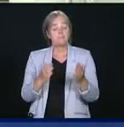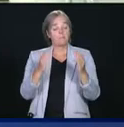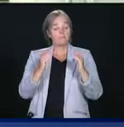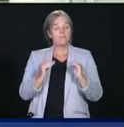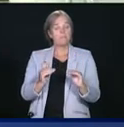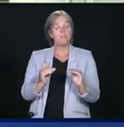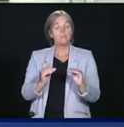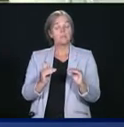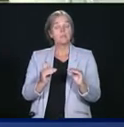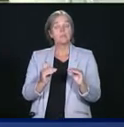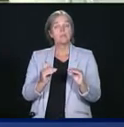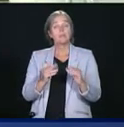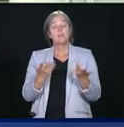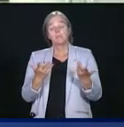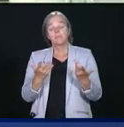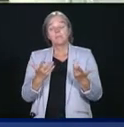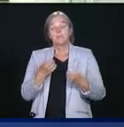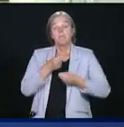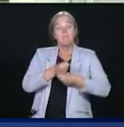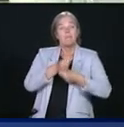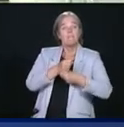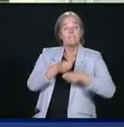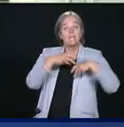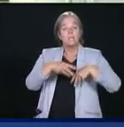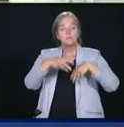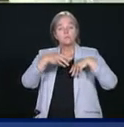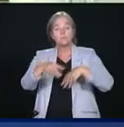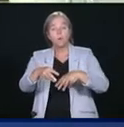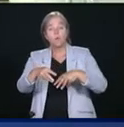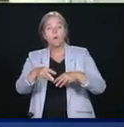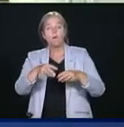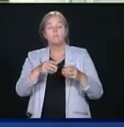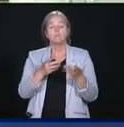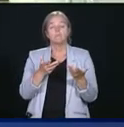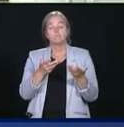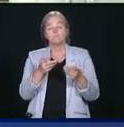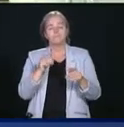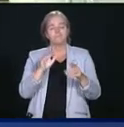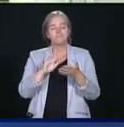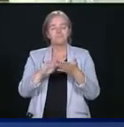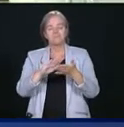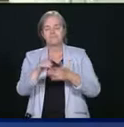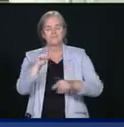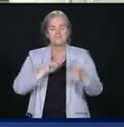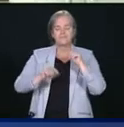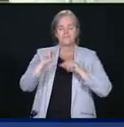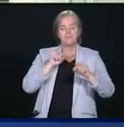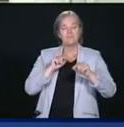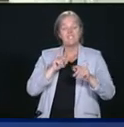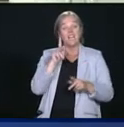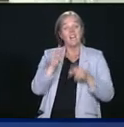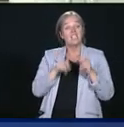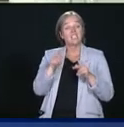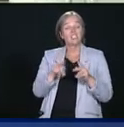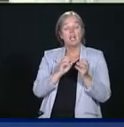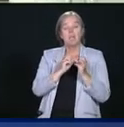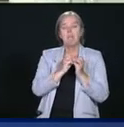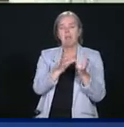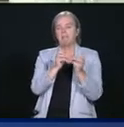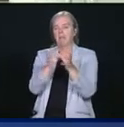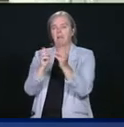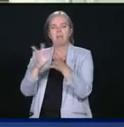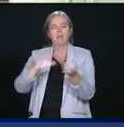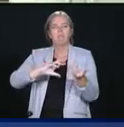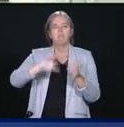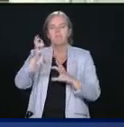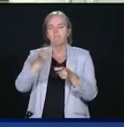ceux qui se sont infiltrés dans la manifestation et qui ont fait